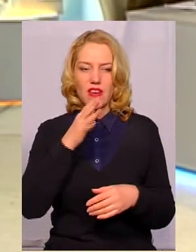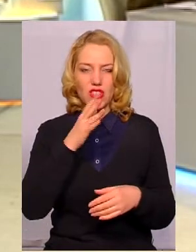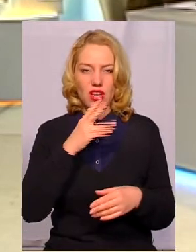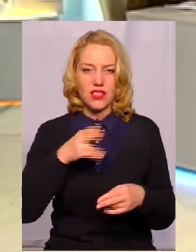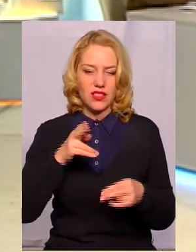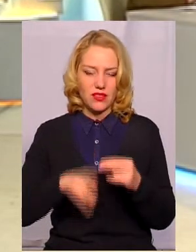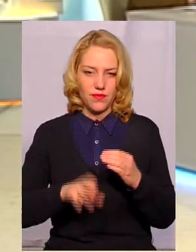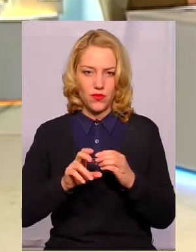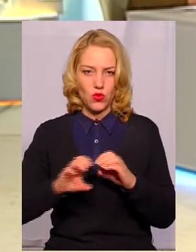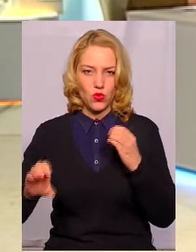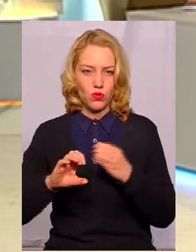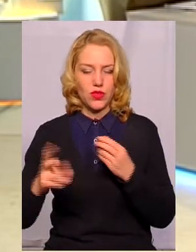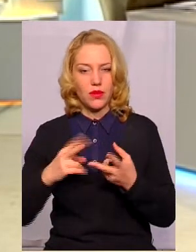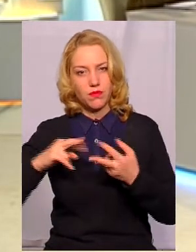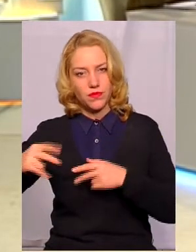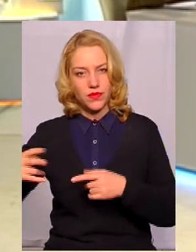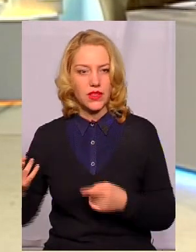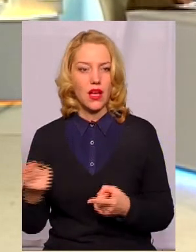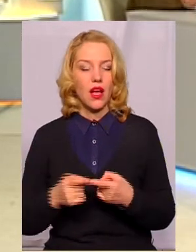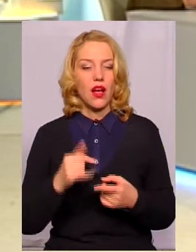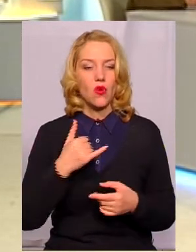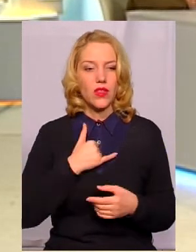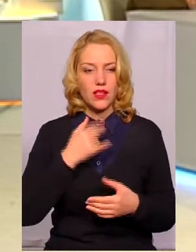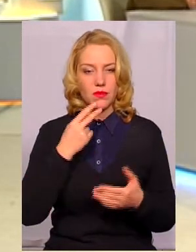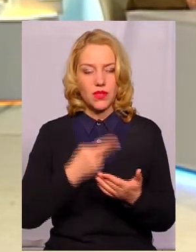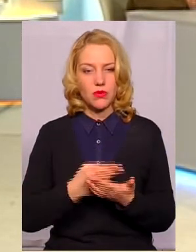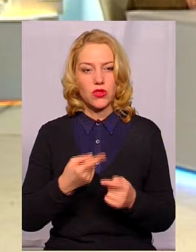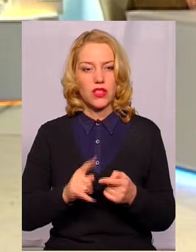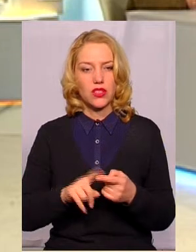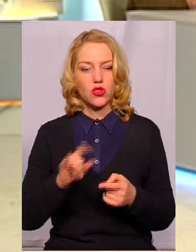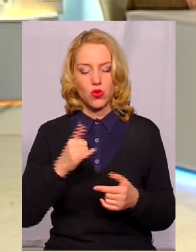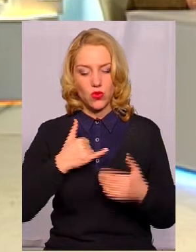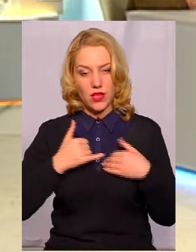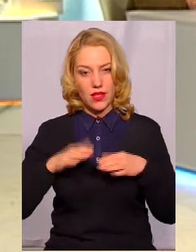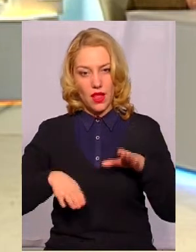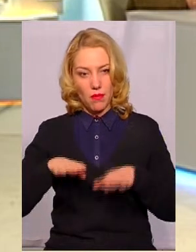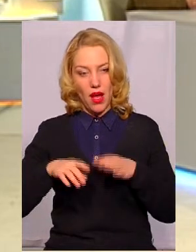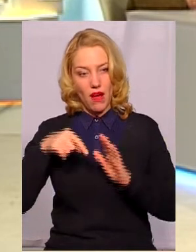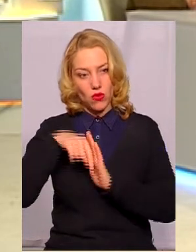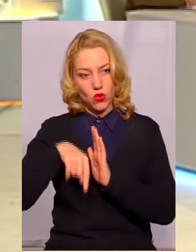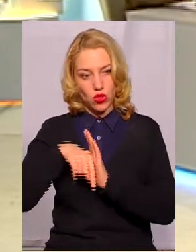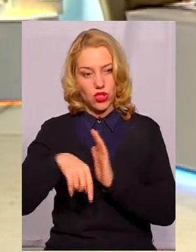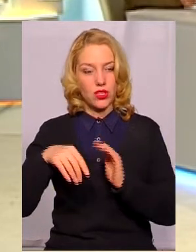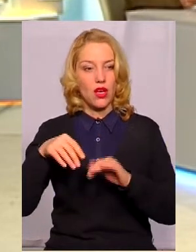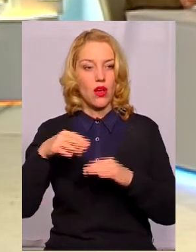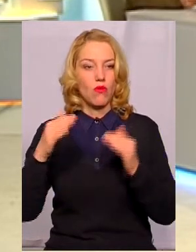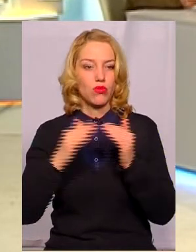експлуатації, а в нас передбачені кошти на те, що в нас на балансі, а внутрішньобудинкові,